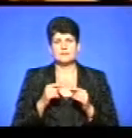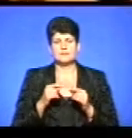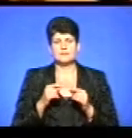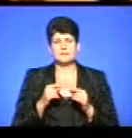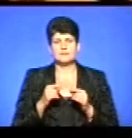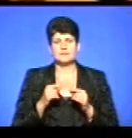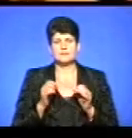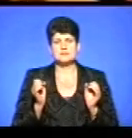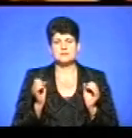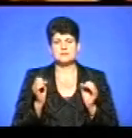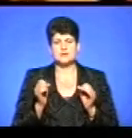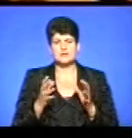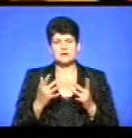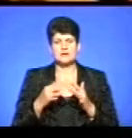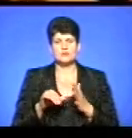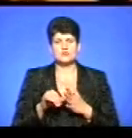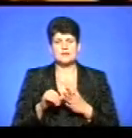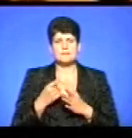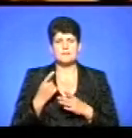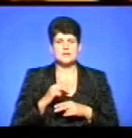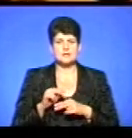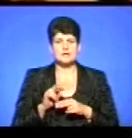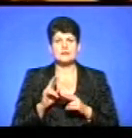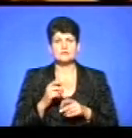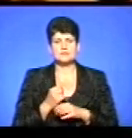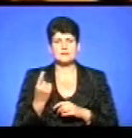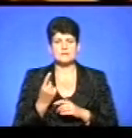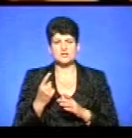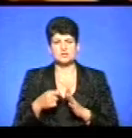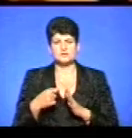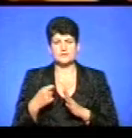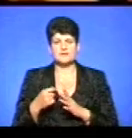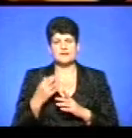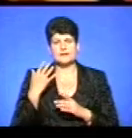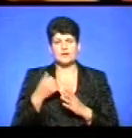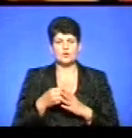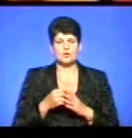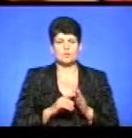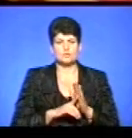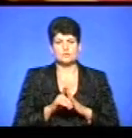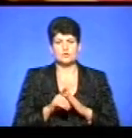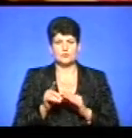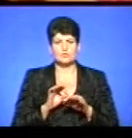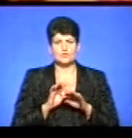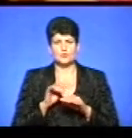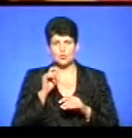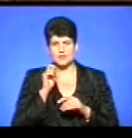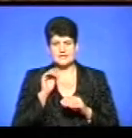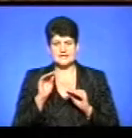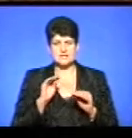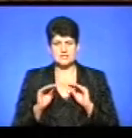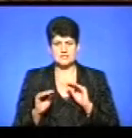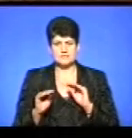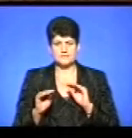моєю спону, я зібралася 20 учасників на майстер-клас, як зняти перший фільм від «Ідеї» до прем'єри. Його проводить український режисер Марисі Нікітюк.